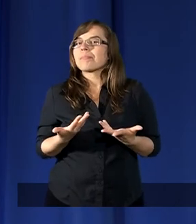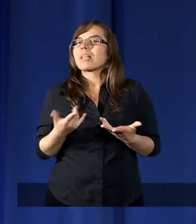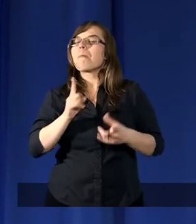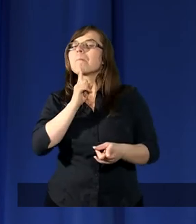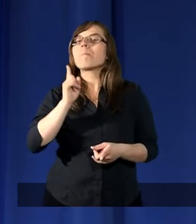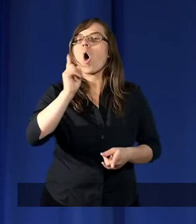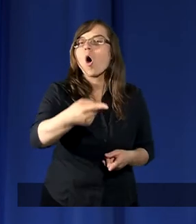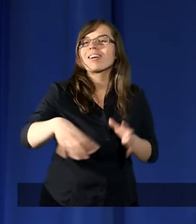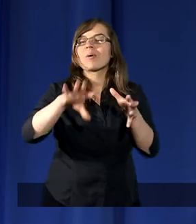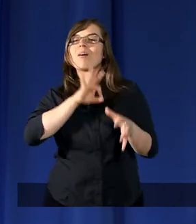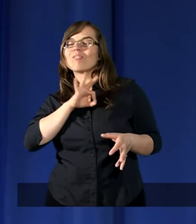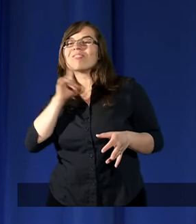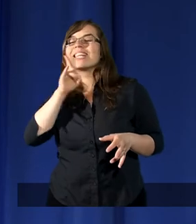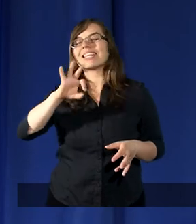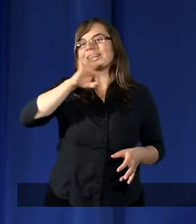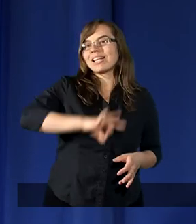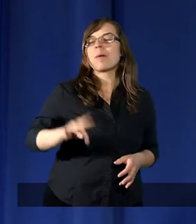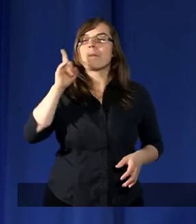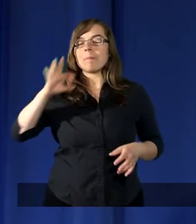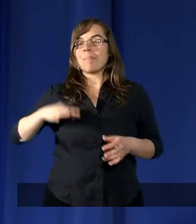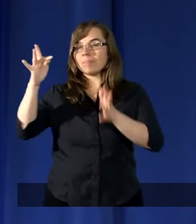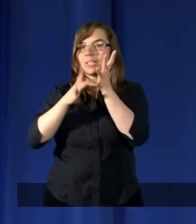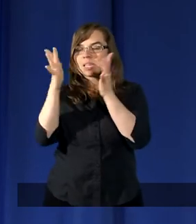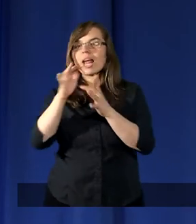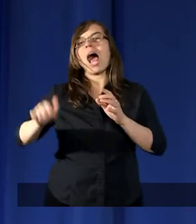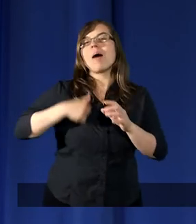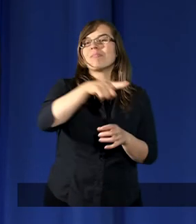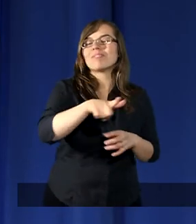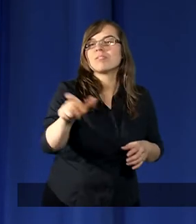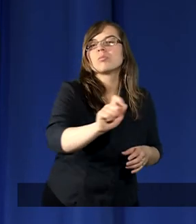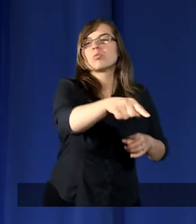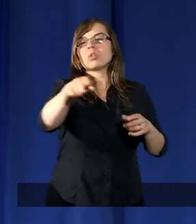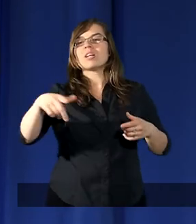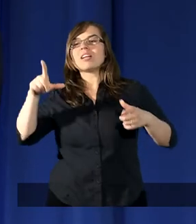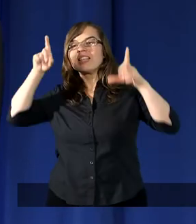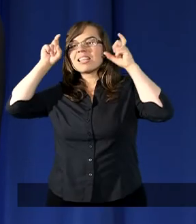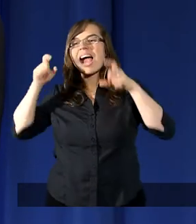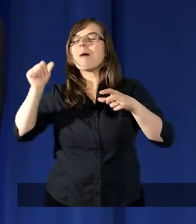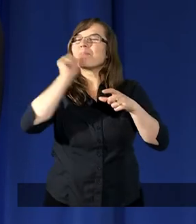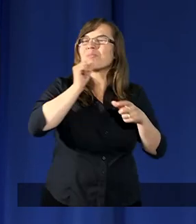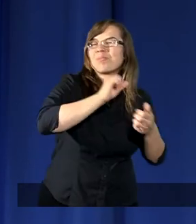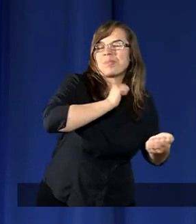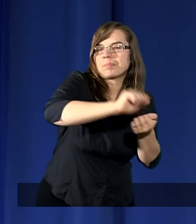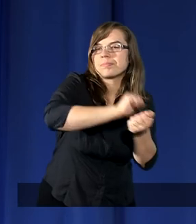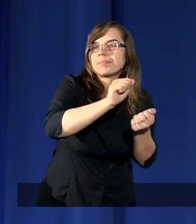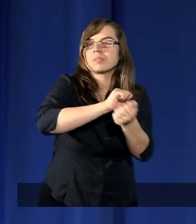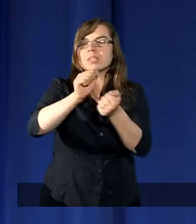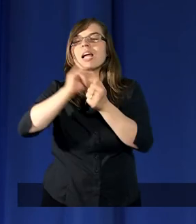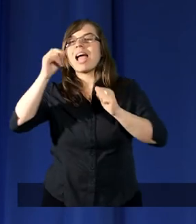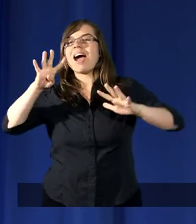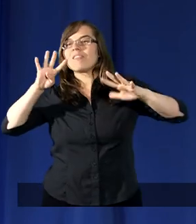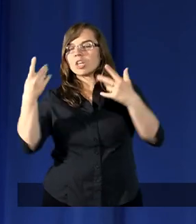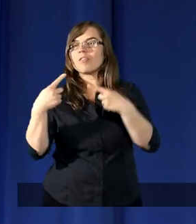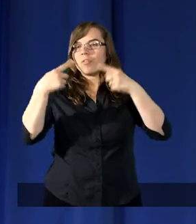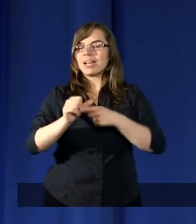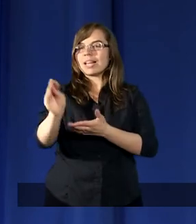posłał swojego syna Boga, aby go wzbudził. Tam diabeł próbował przeszkodzić, jak to w dziewiątym